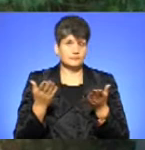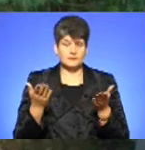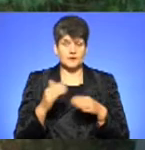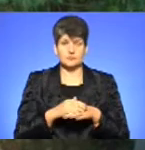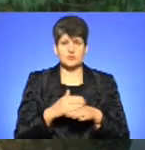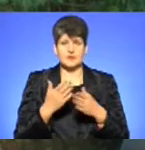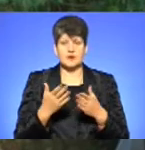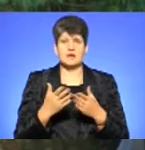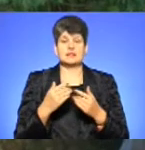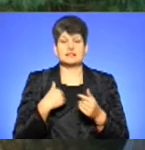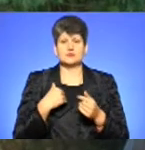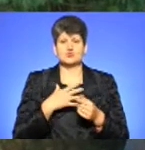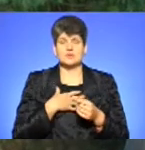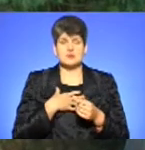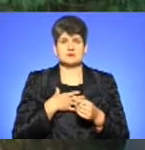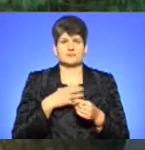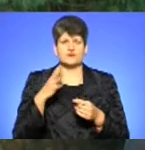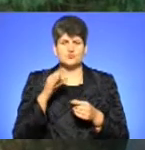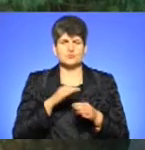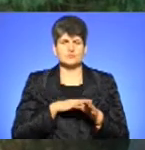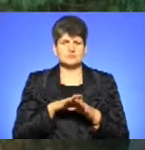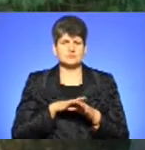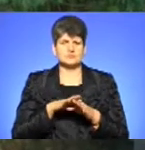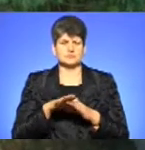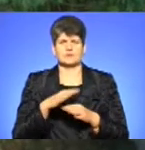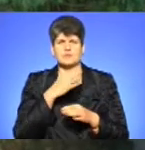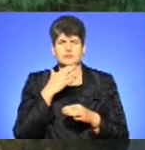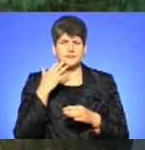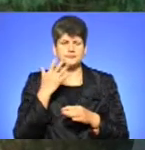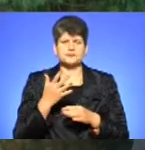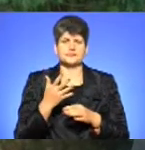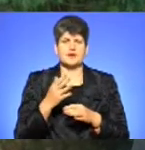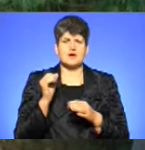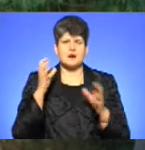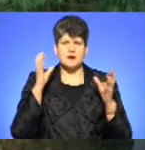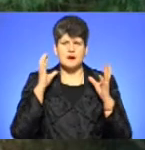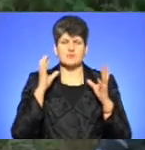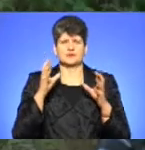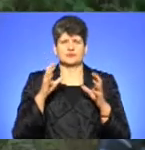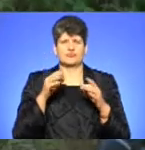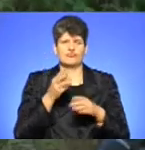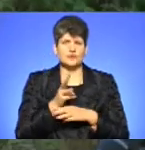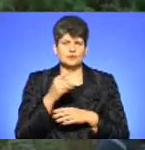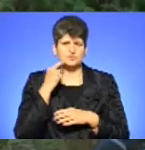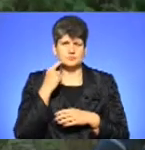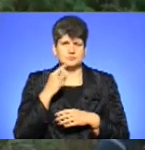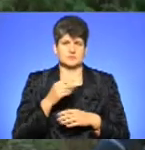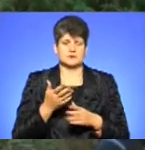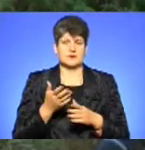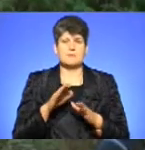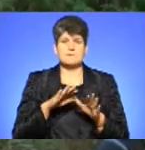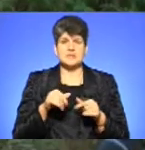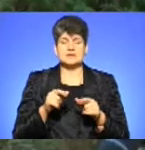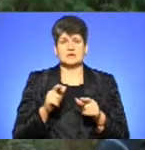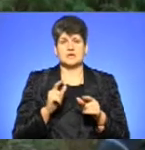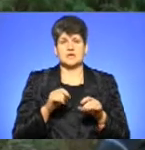наш аренок перенасичений аудіо, відео, і друковані в поручі російські, то як ми можемо, скажімо так, не реагувати? Після саційного рішення буде створена